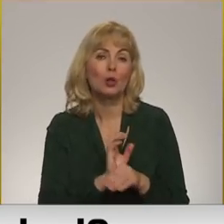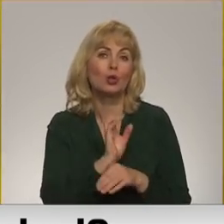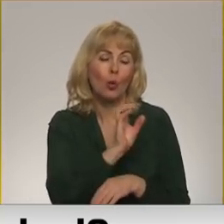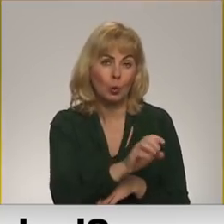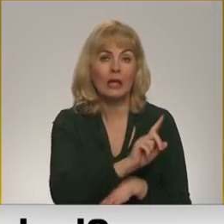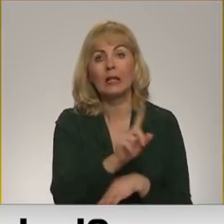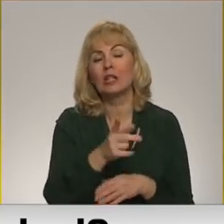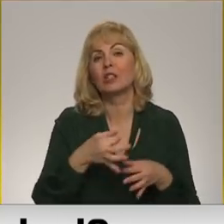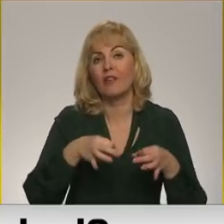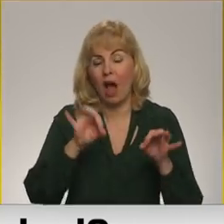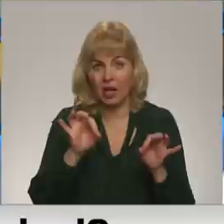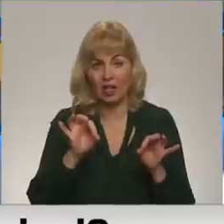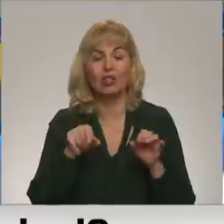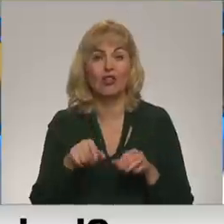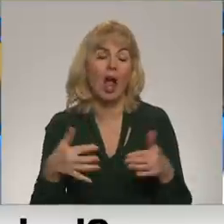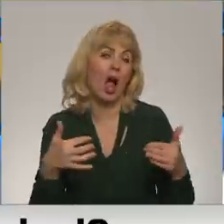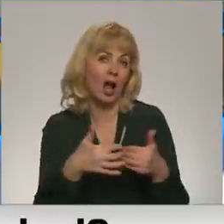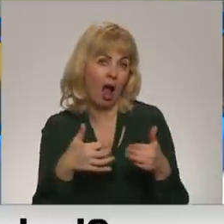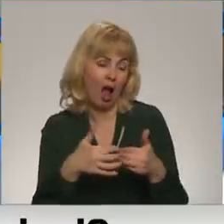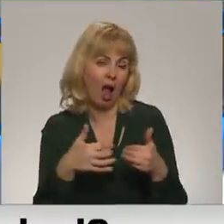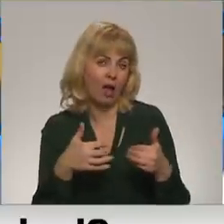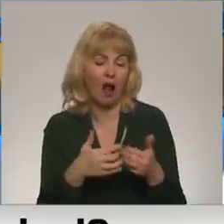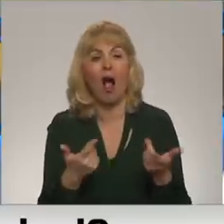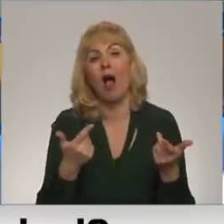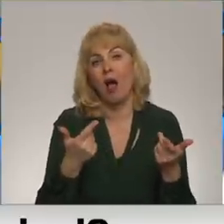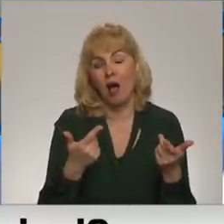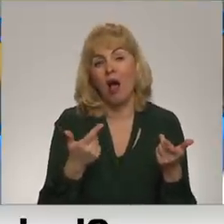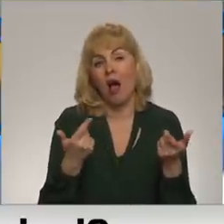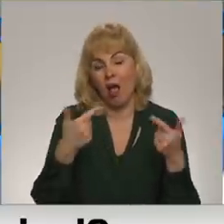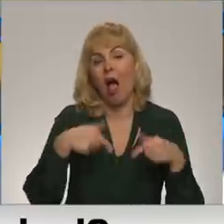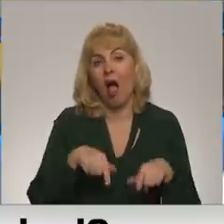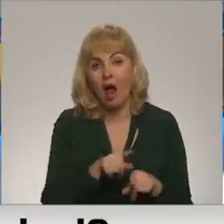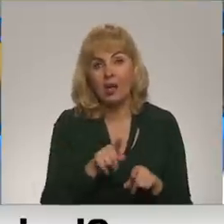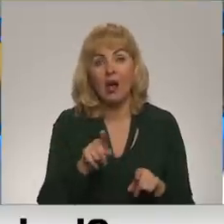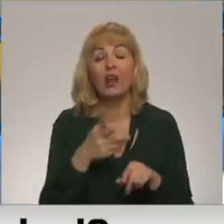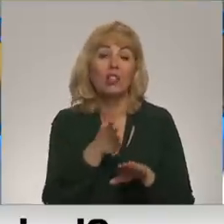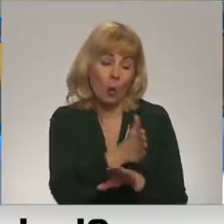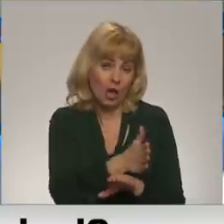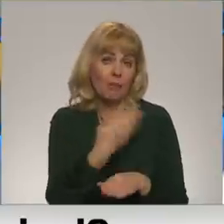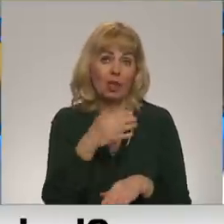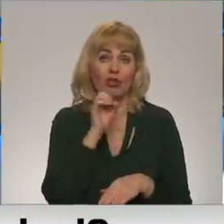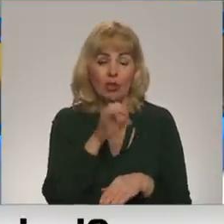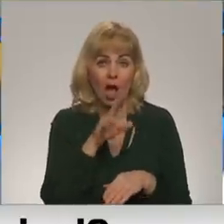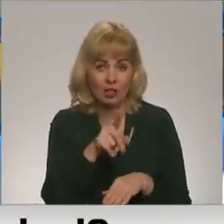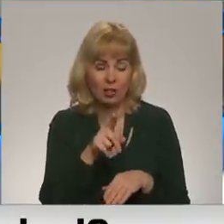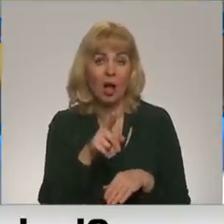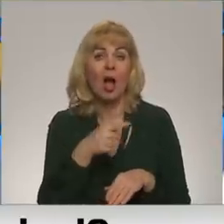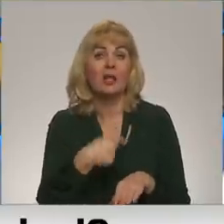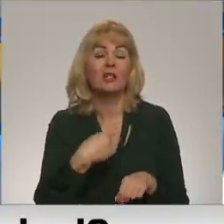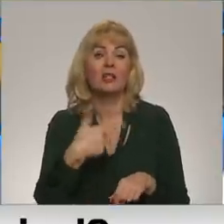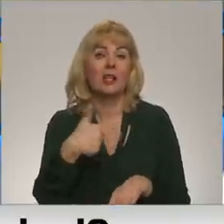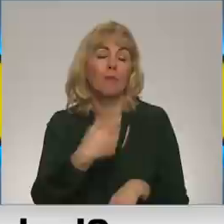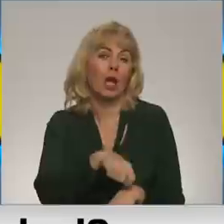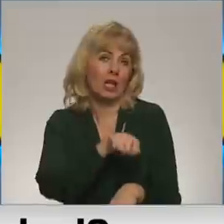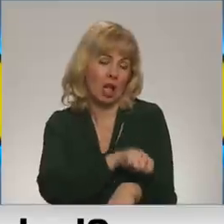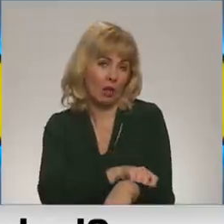aspekts šajā kargaidā? O, jā, noteikti. Noteikti esat arī stāstījuši iepriekšies raidījumos par šo kolonu, kas ir 70 km gara ar